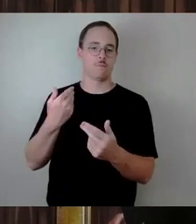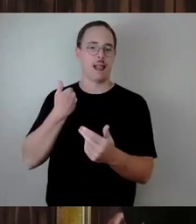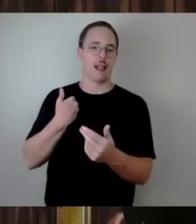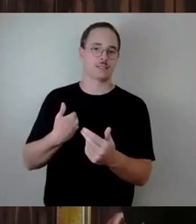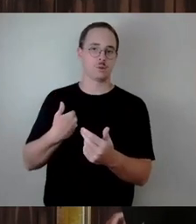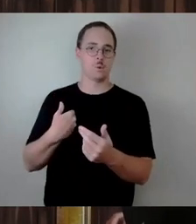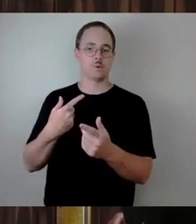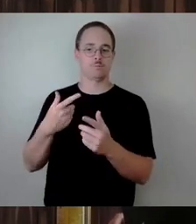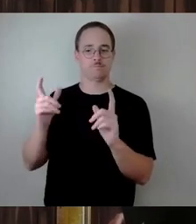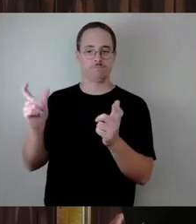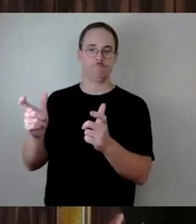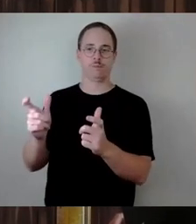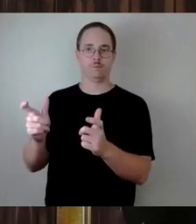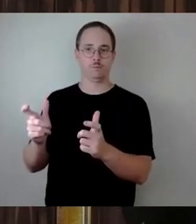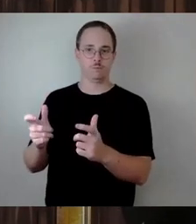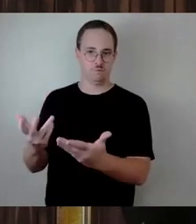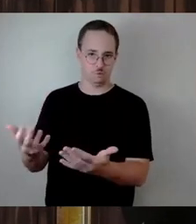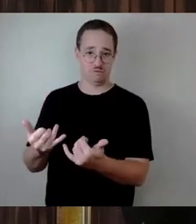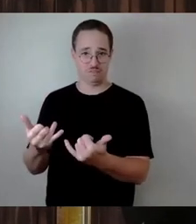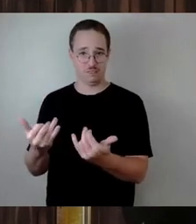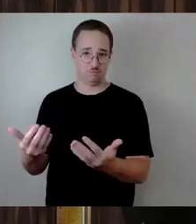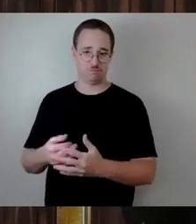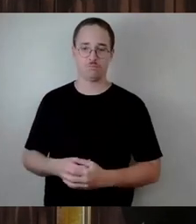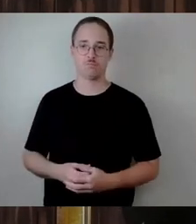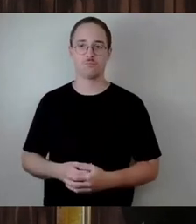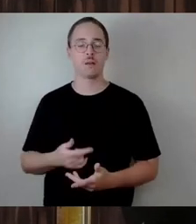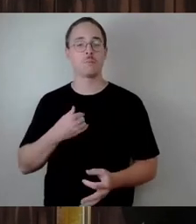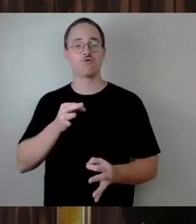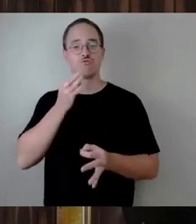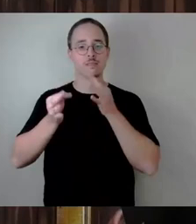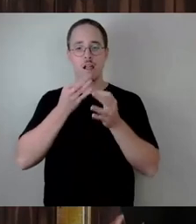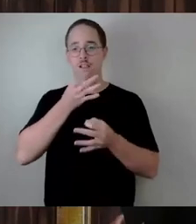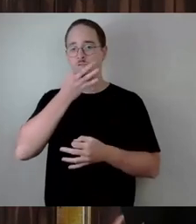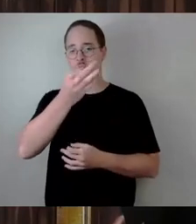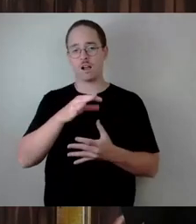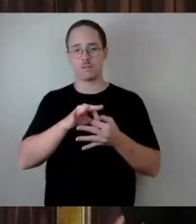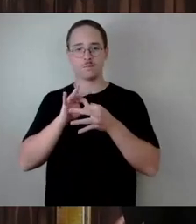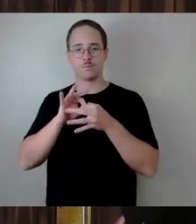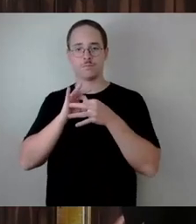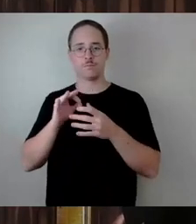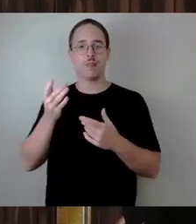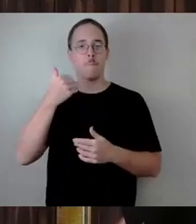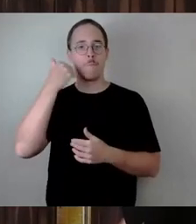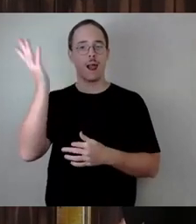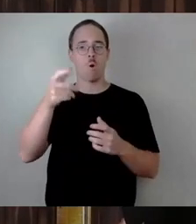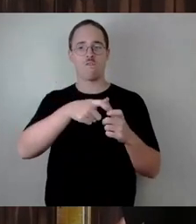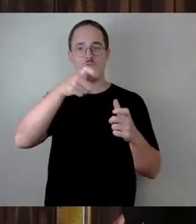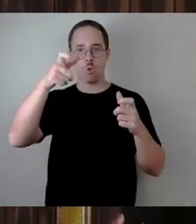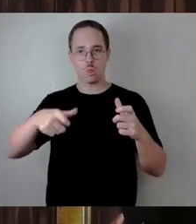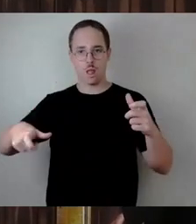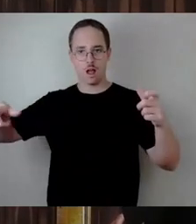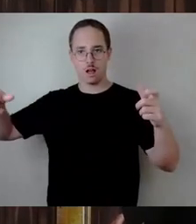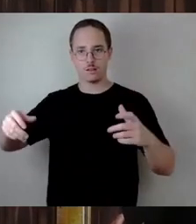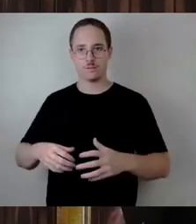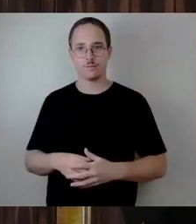Eine spezielle Frage nochmal zum Blauen Wunder. Ja eben auch eine dieser sanierungsbedürftigen Brücken und da haben wir leider die Situation,